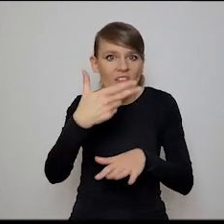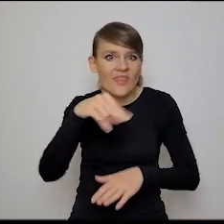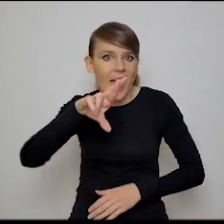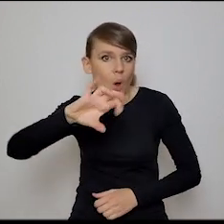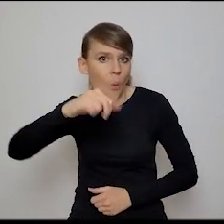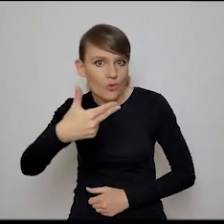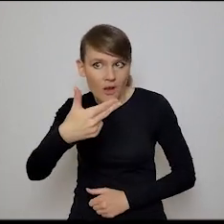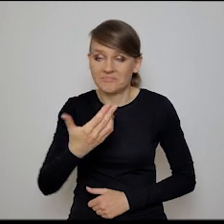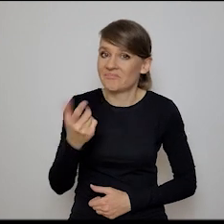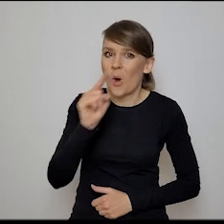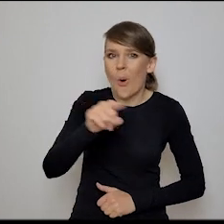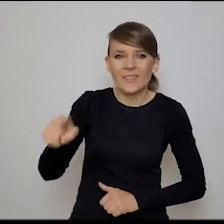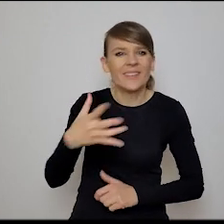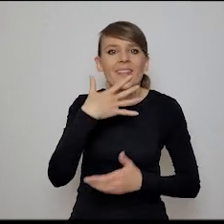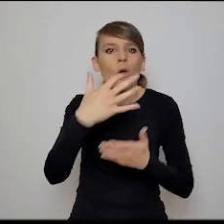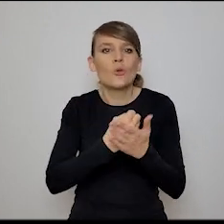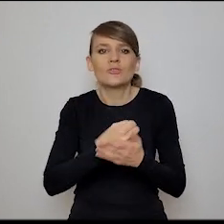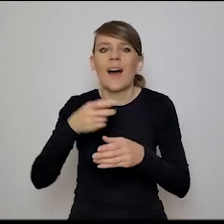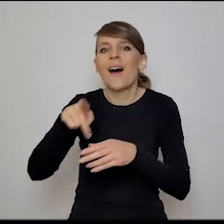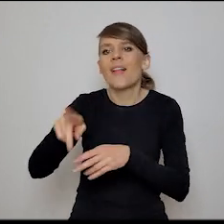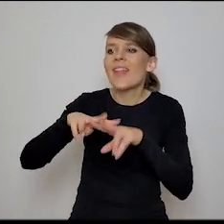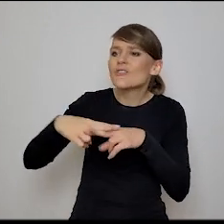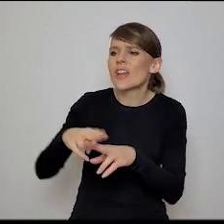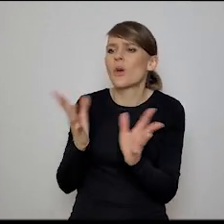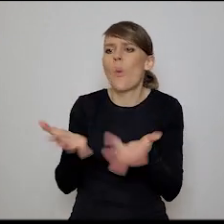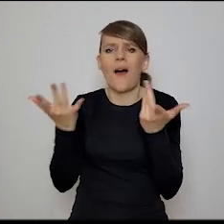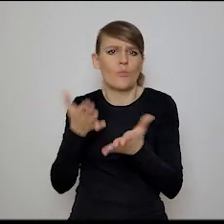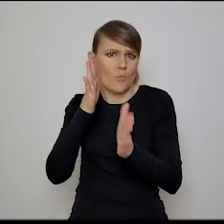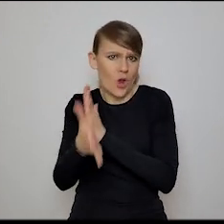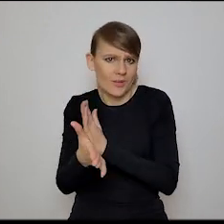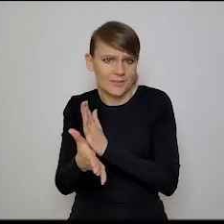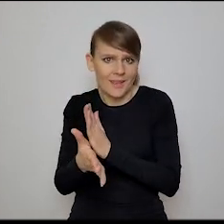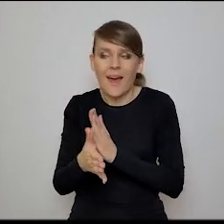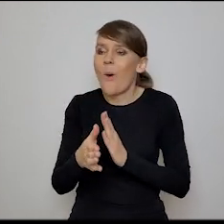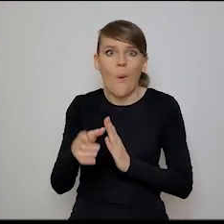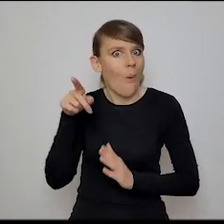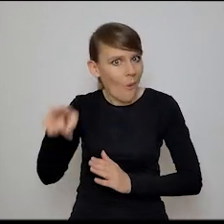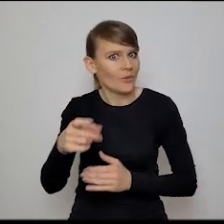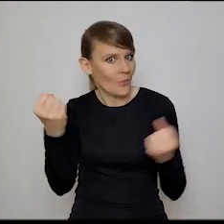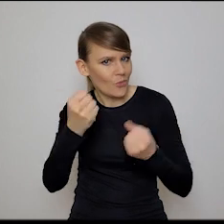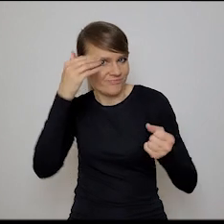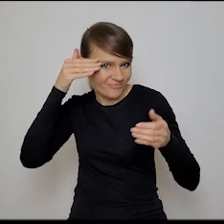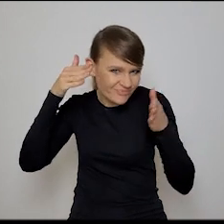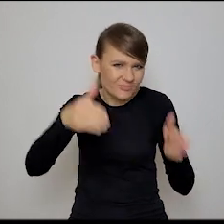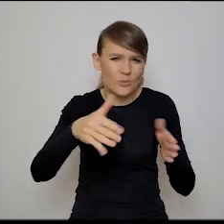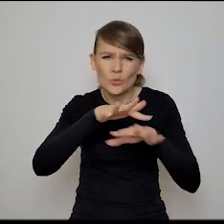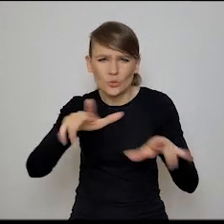już raczej nie korzystają z narzędzi uproszczonych, które pozwalają im się gdzieś tam dostać, tylko rzeczywiście inwestują masę swojego czasu w to, żeby